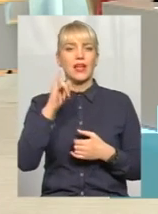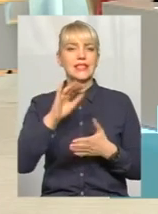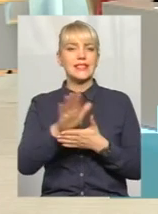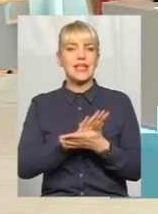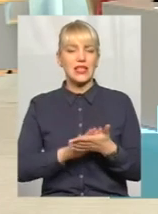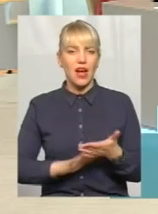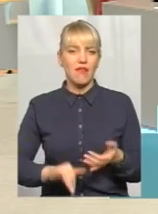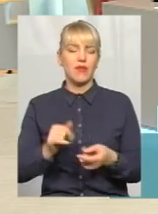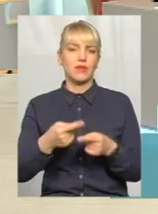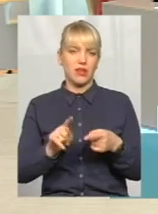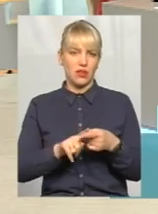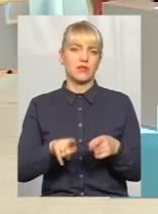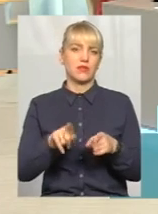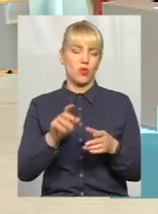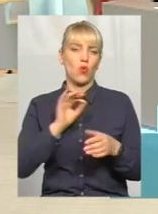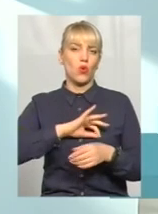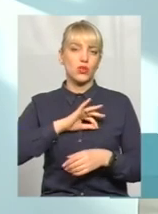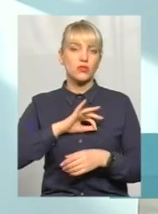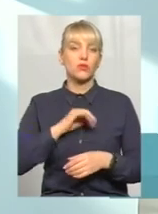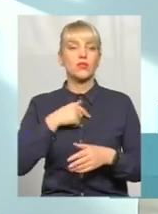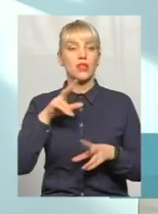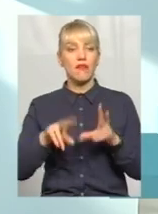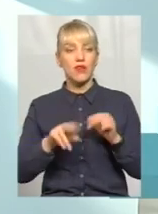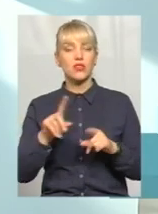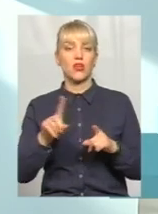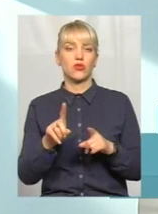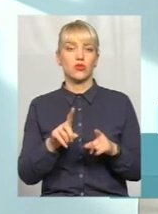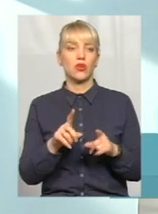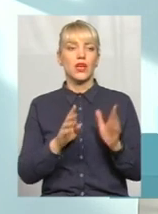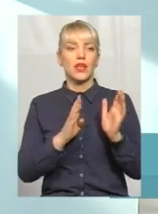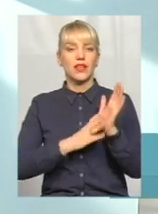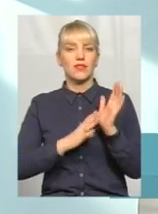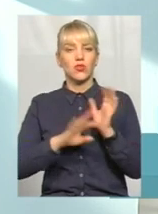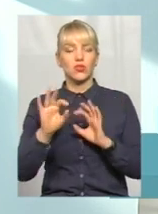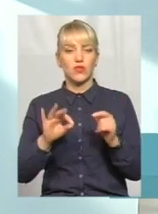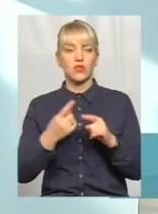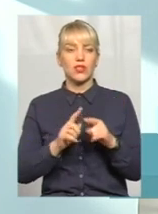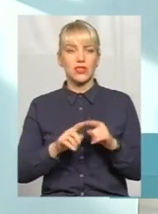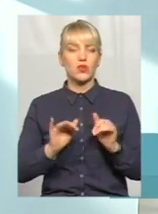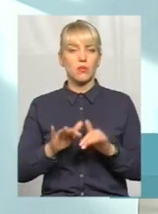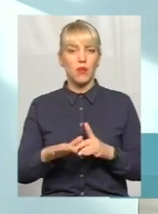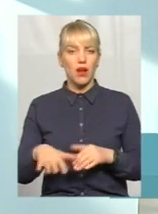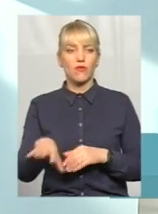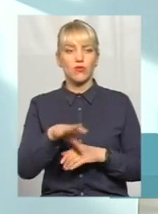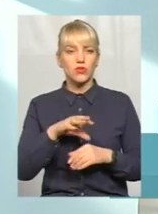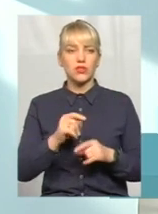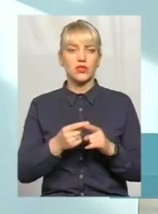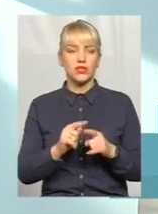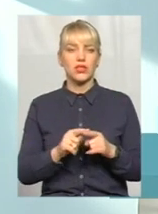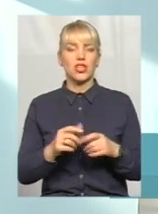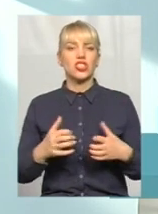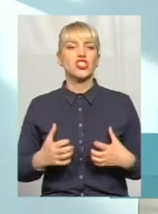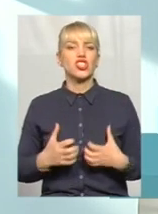також цим користуємося. І я вважаю все-таки, що на відсотків 90 ми цю справу, і ці жахи ми